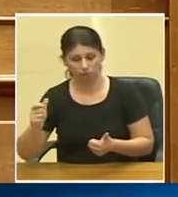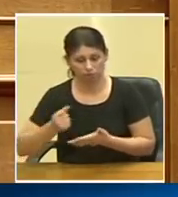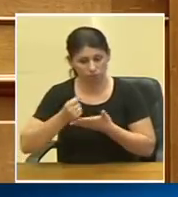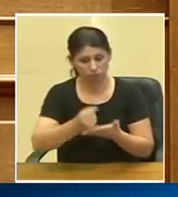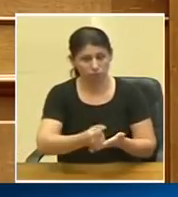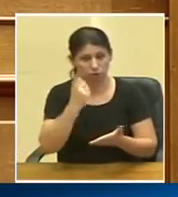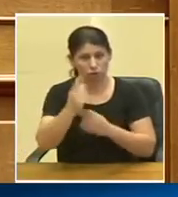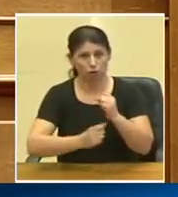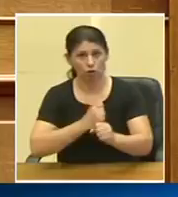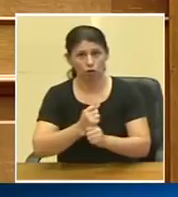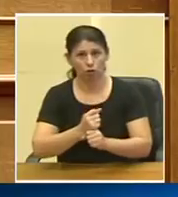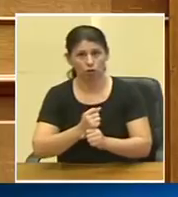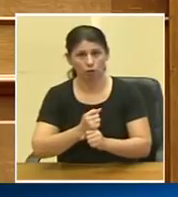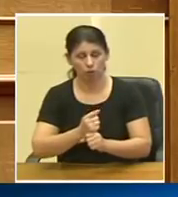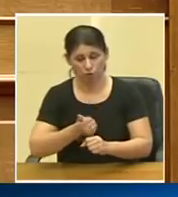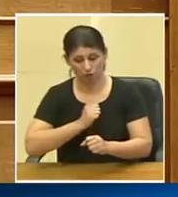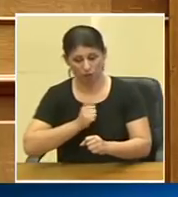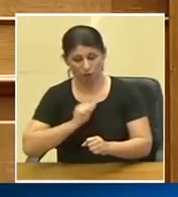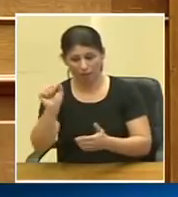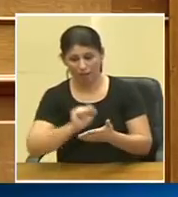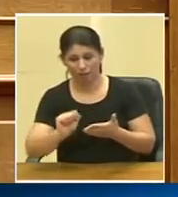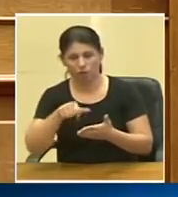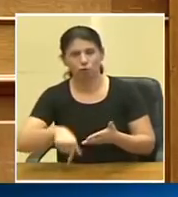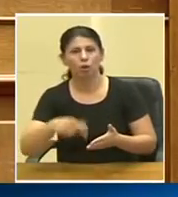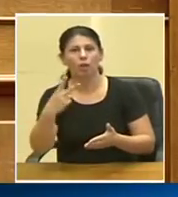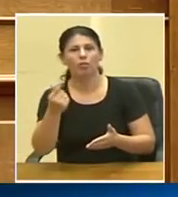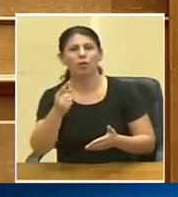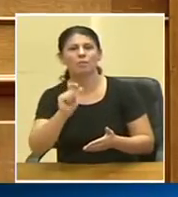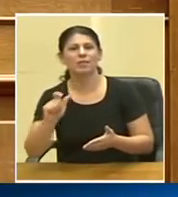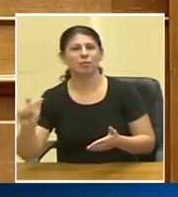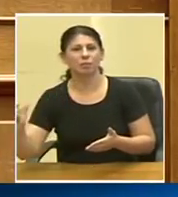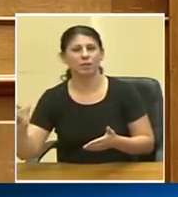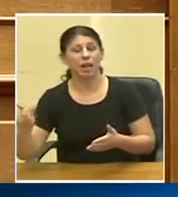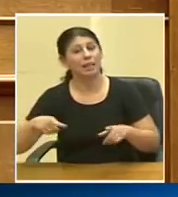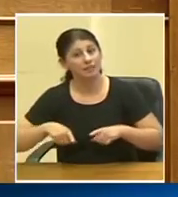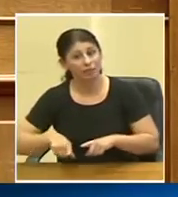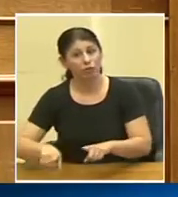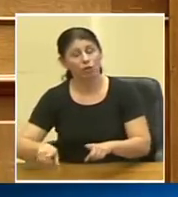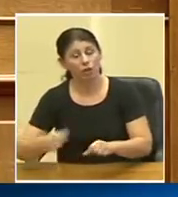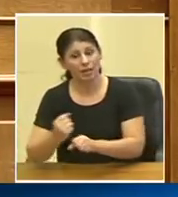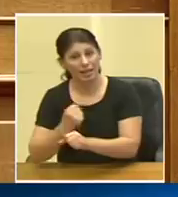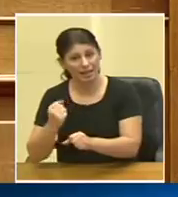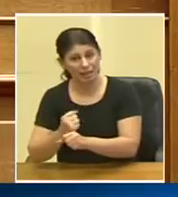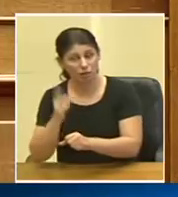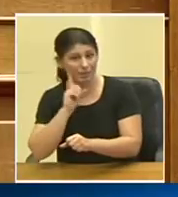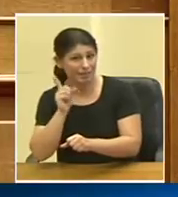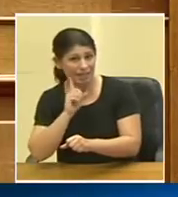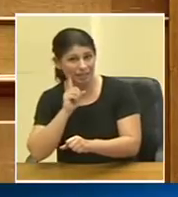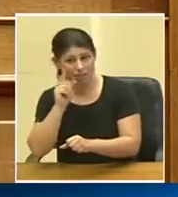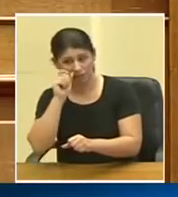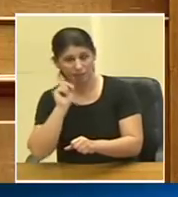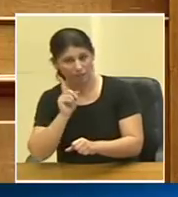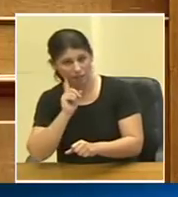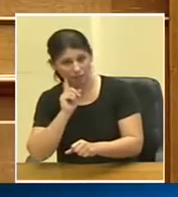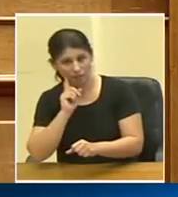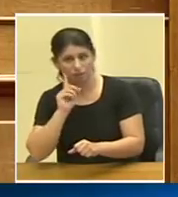χρόνο στον εργολάβο καθαριότητας τώρα δίνουμε 2,5 την ίδια στιγμή που οι εργαζόμενες εκεί και οι εργαζόμενοι